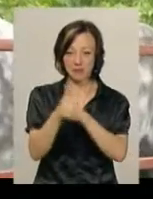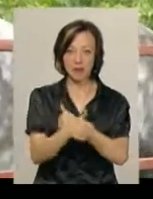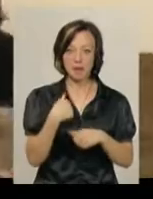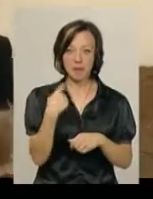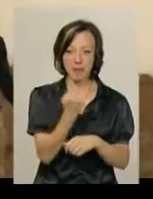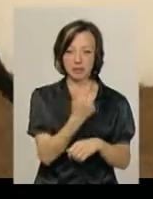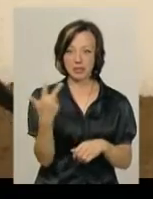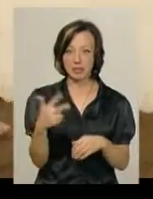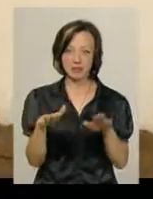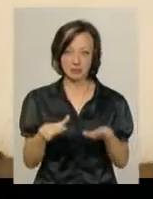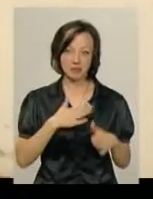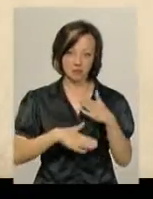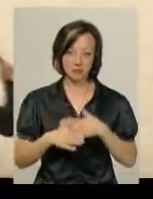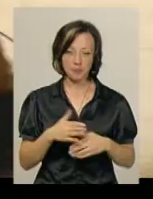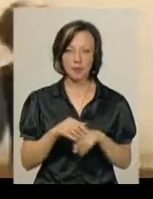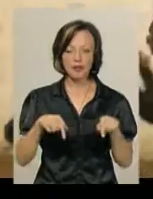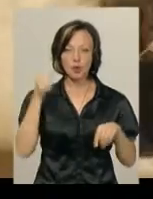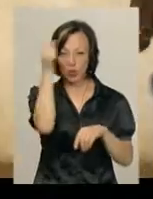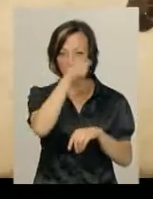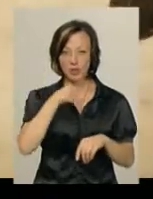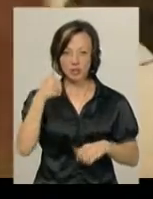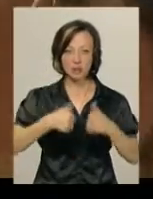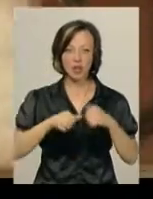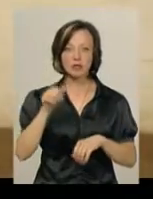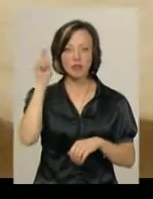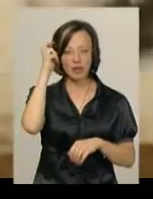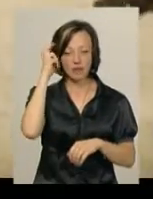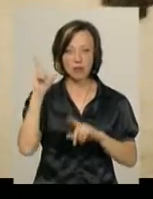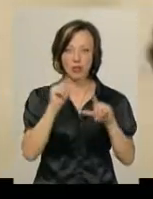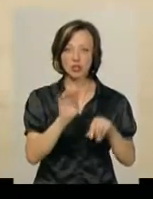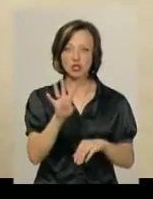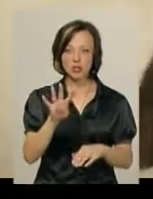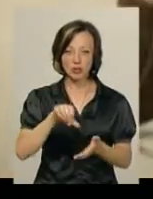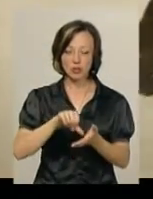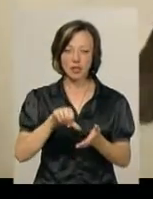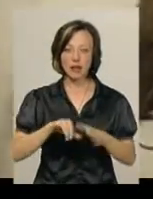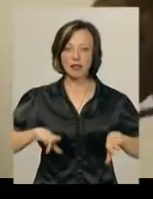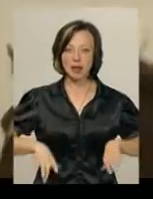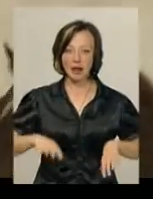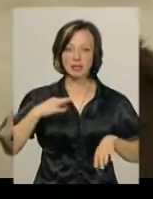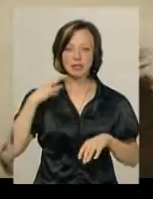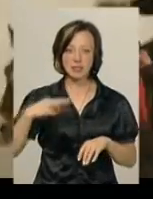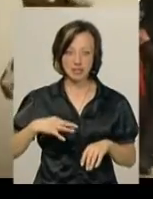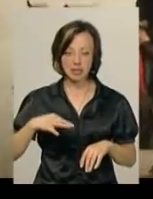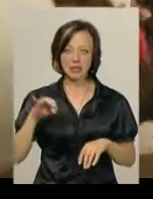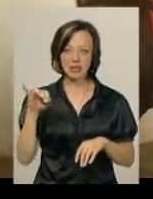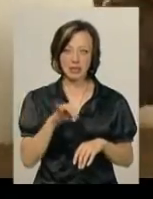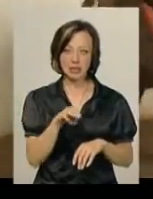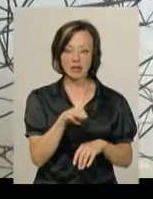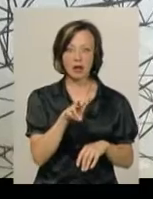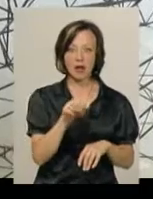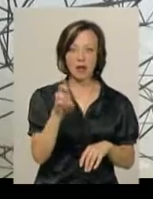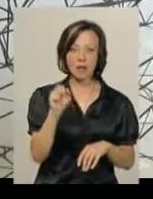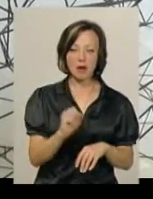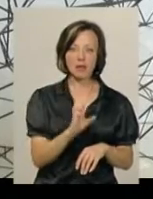перше і третє місце. На цьогорічні змагання до столиці поїдуть четверо вершників. Це тренер Олександр Гуров, його син теж Олександр Гуров, а також Тетяна